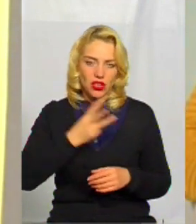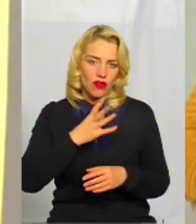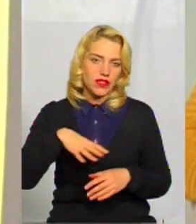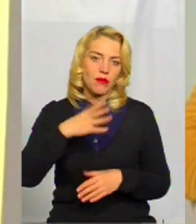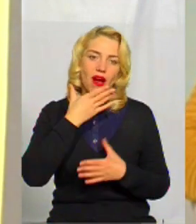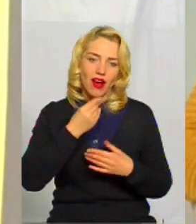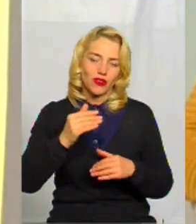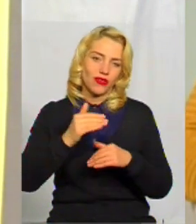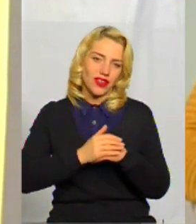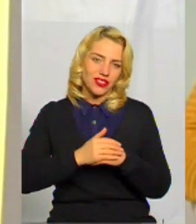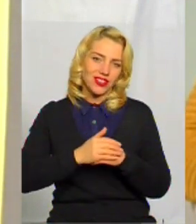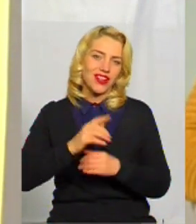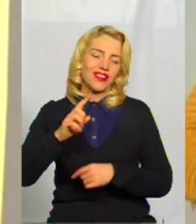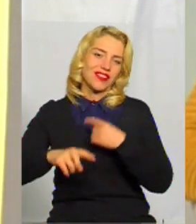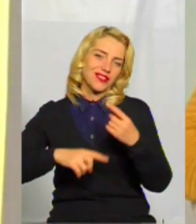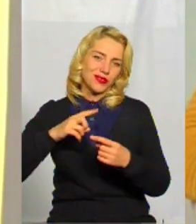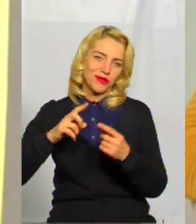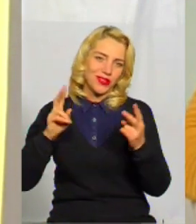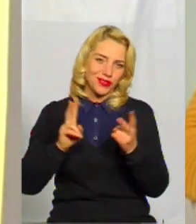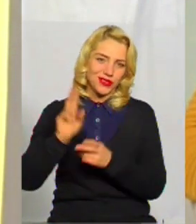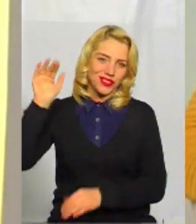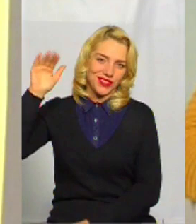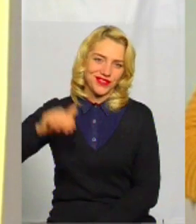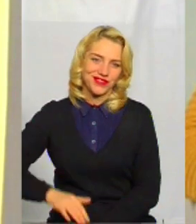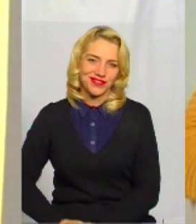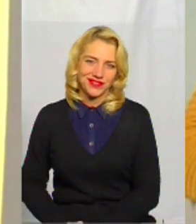вечора та до зустрічі у наступні темі дня.